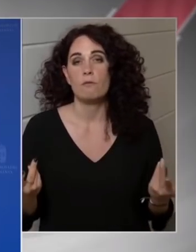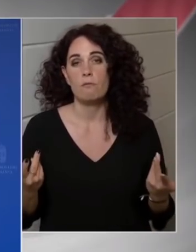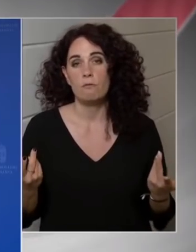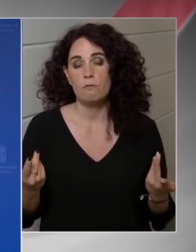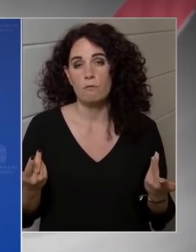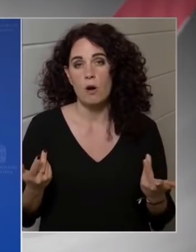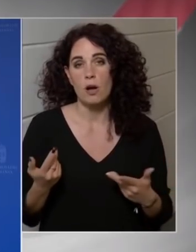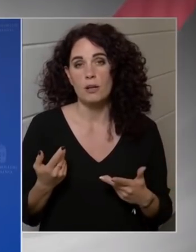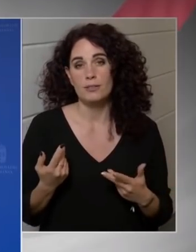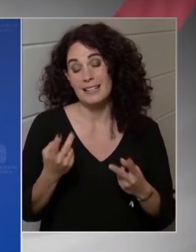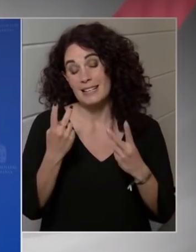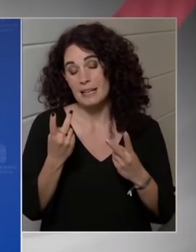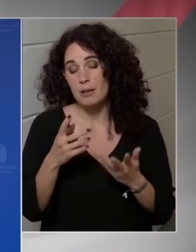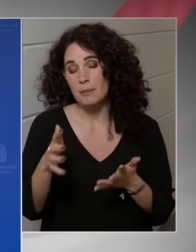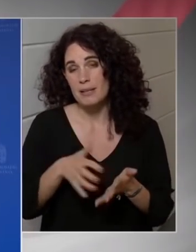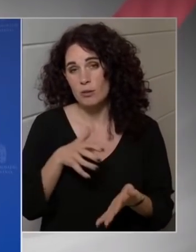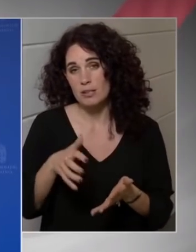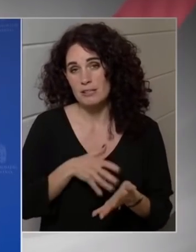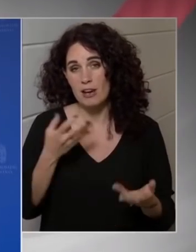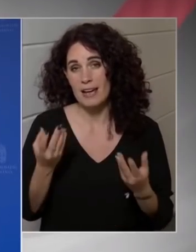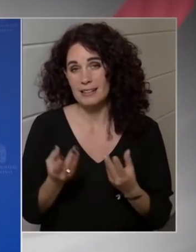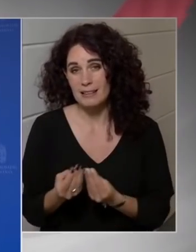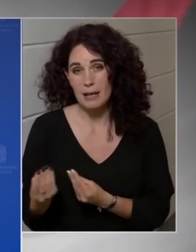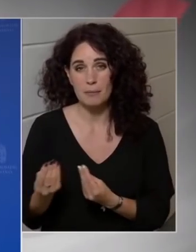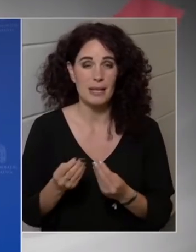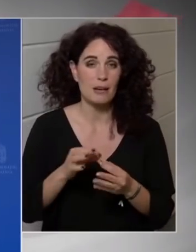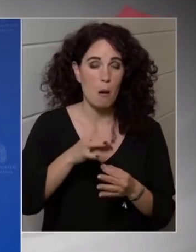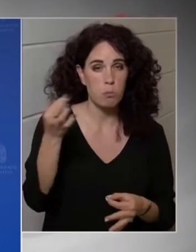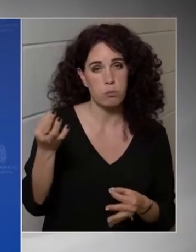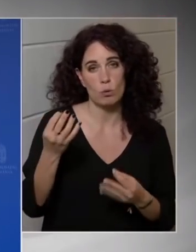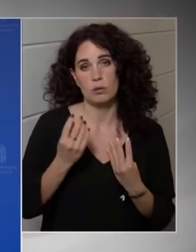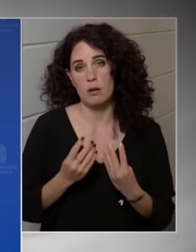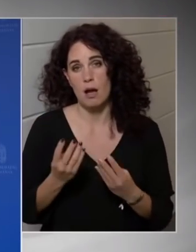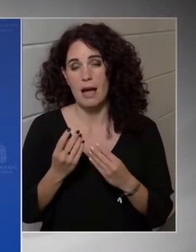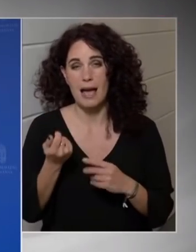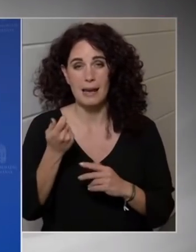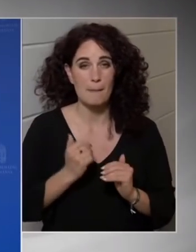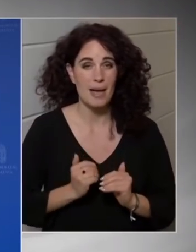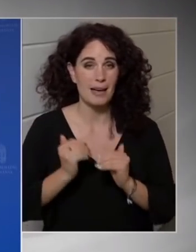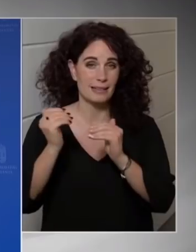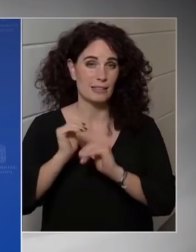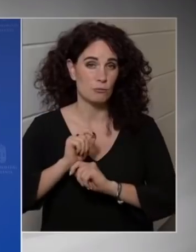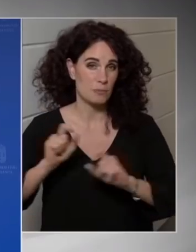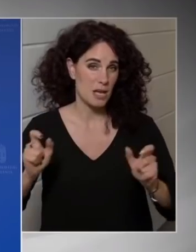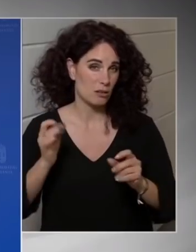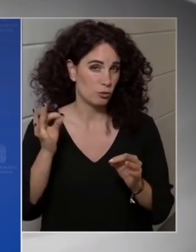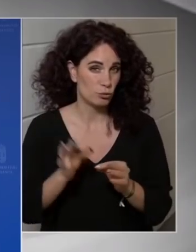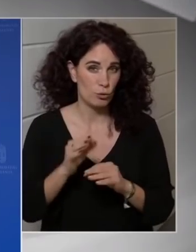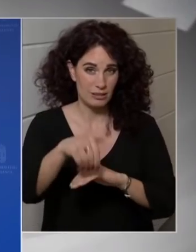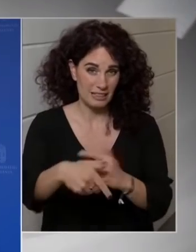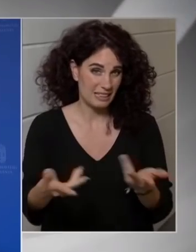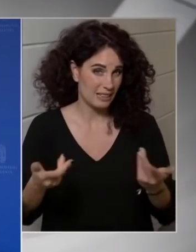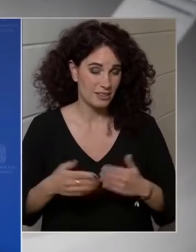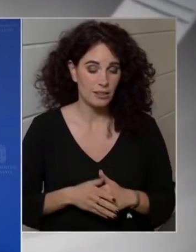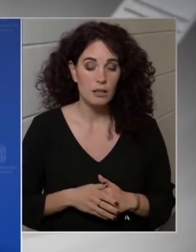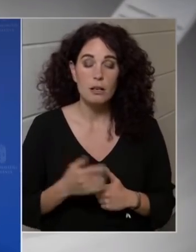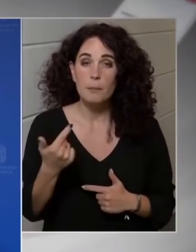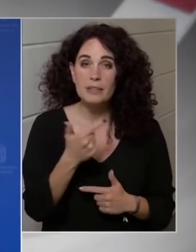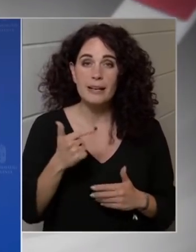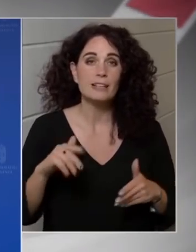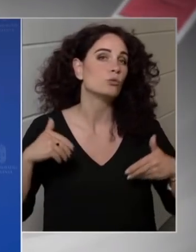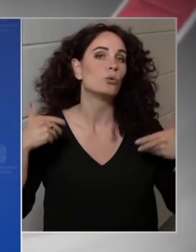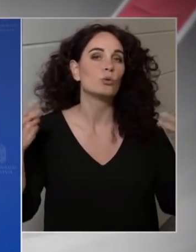lényegében a mezőgazdasági termékek gabona árak emelkedése miatt történik. Mind a kettő külső